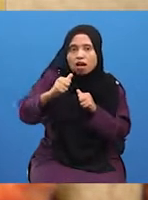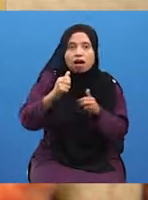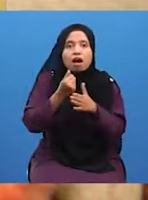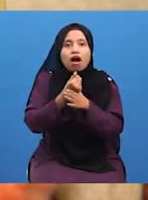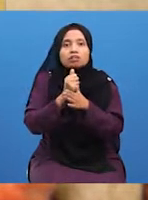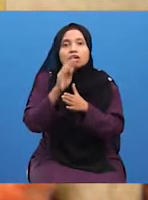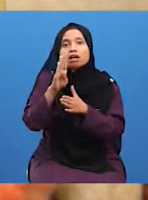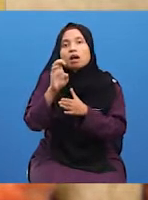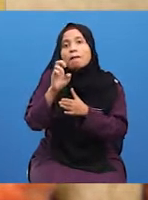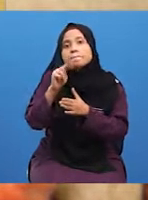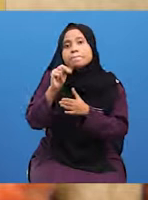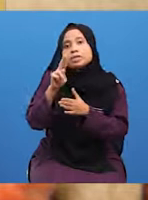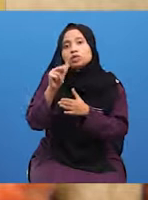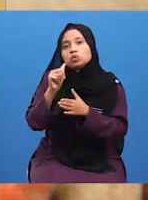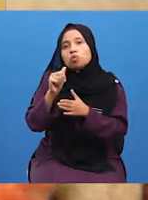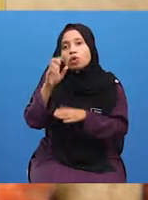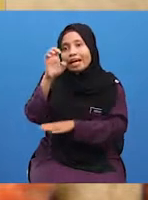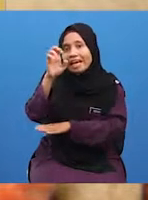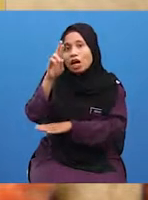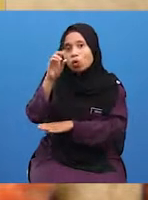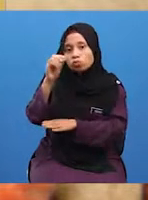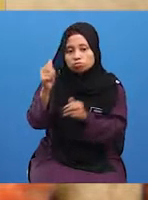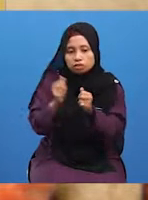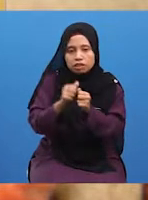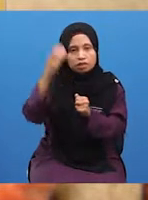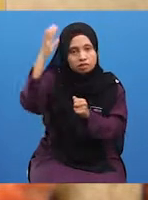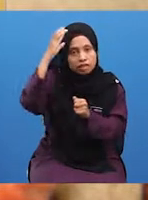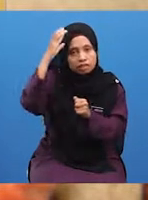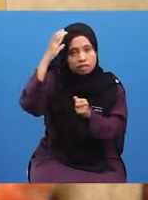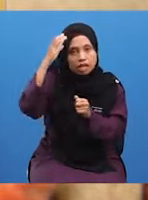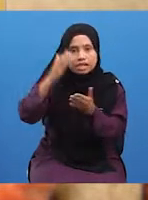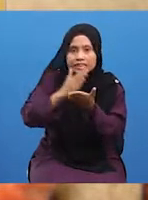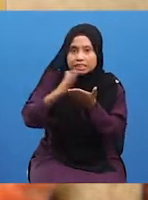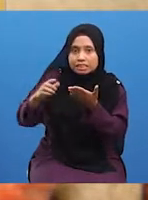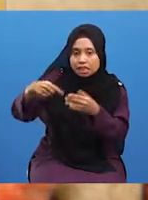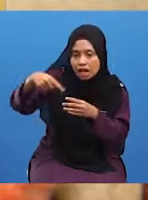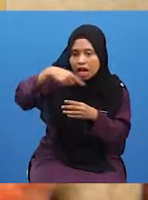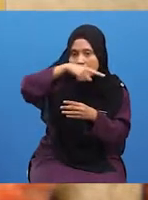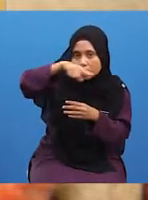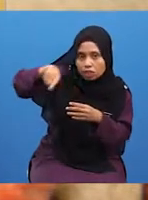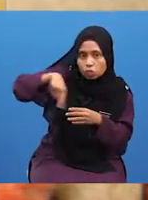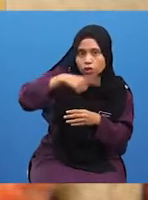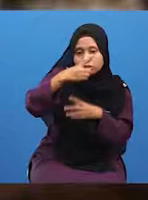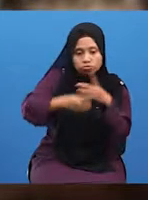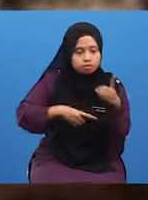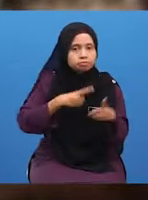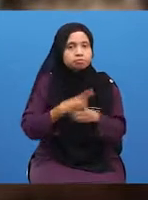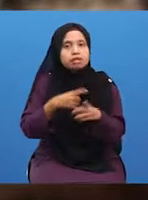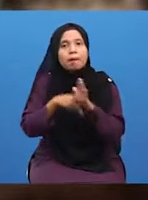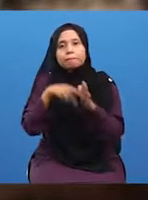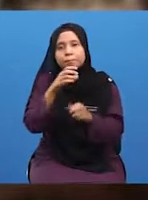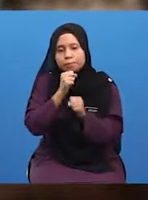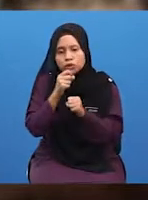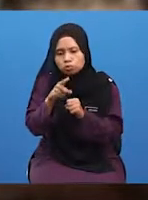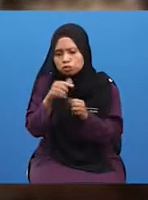benua Eropah dengan Cina iaitu setengah lingkungan bumi. Pendapat